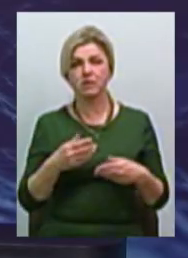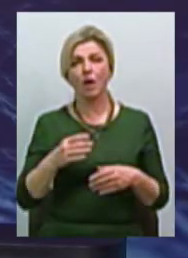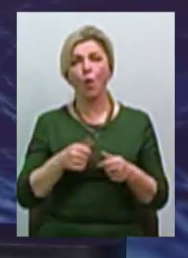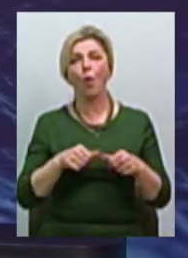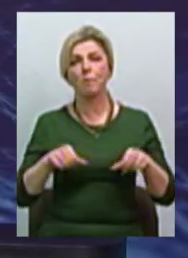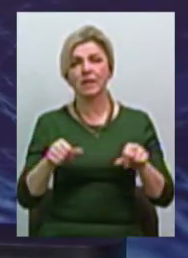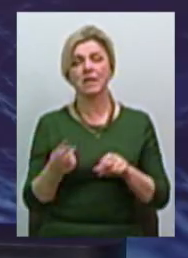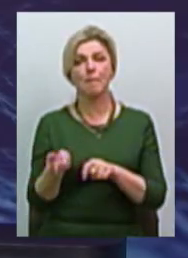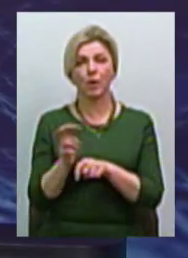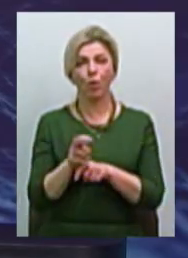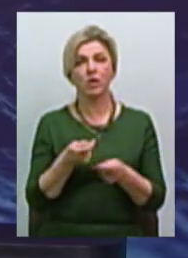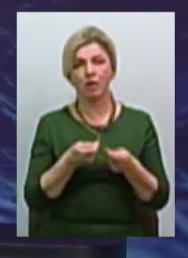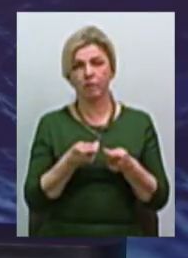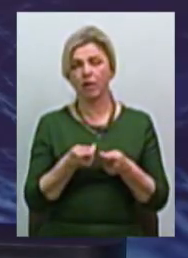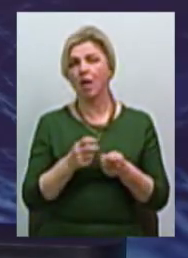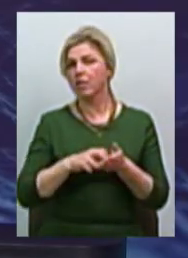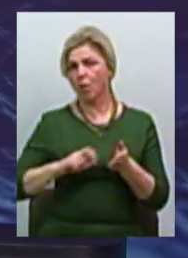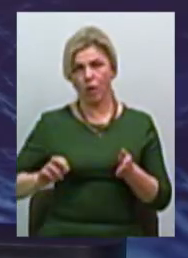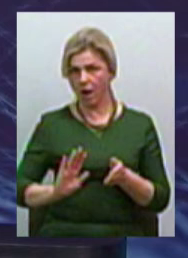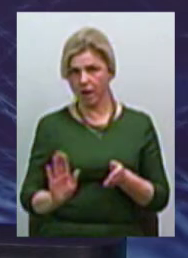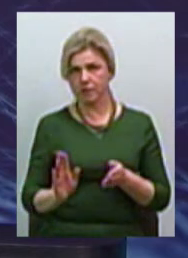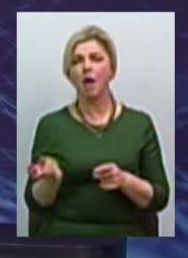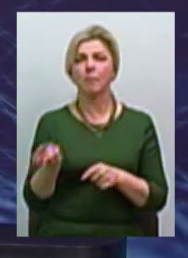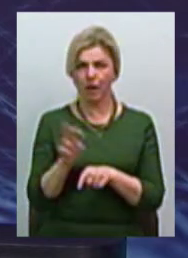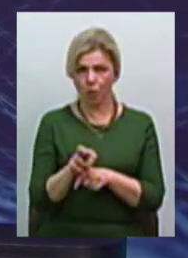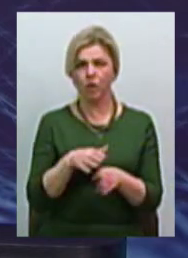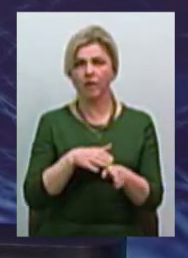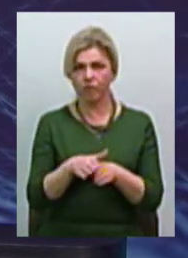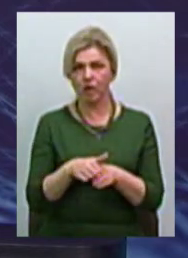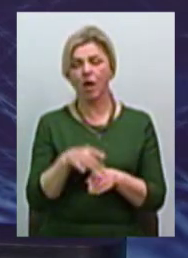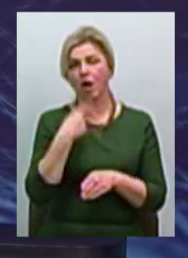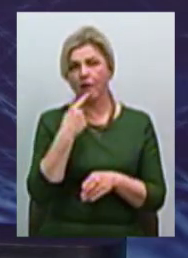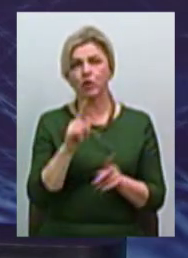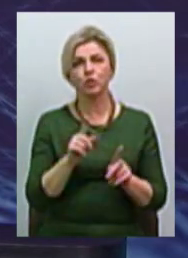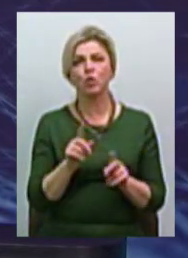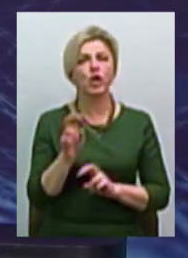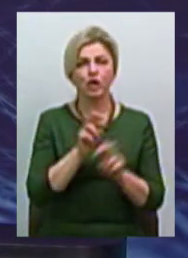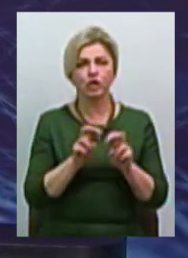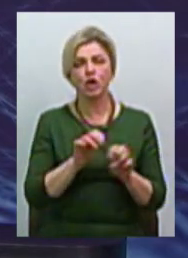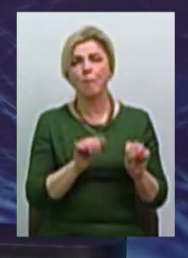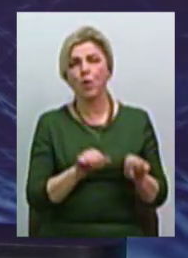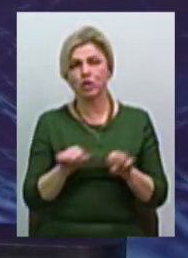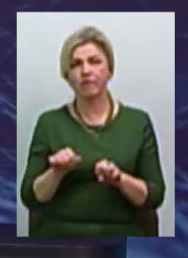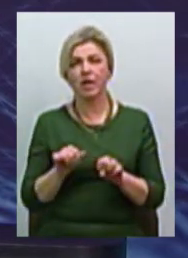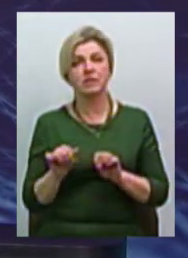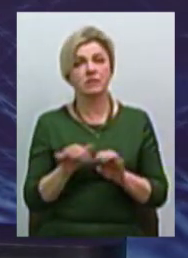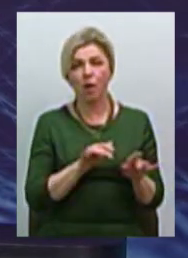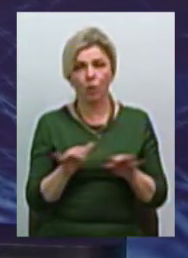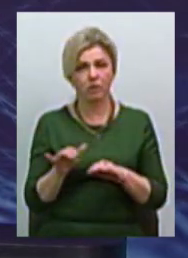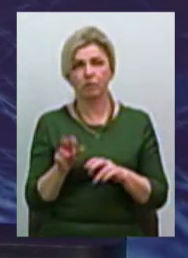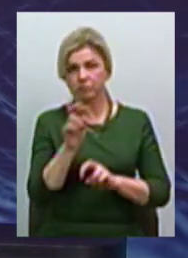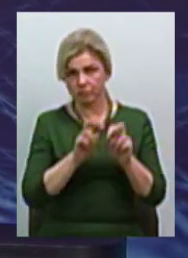тобто він не охиляється, він приходить, каже, що відповідно вживає всіх можливих заходів. І